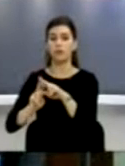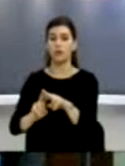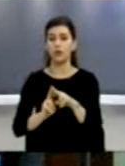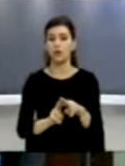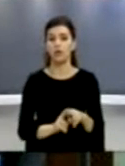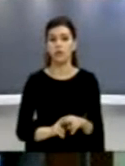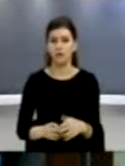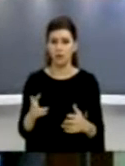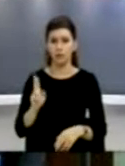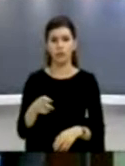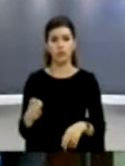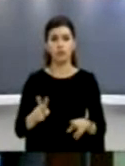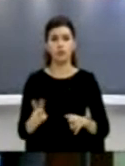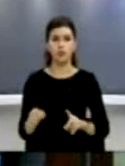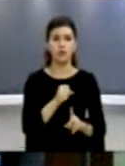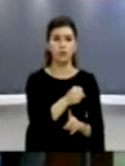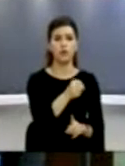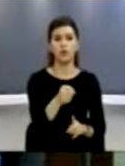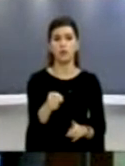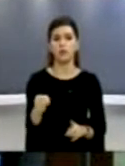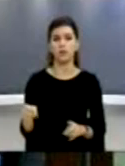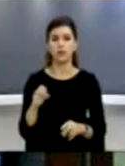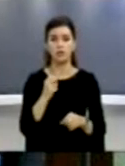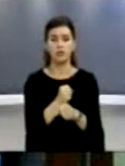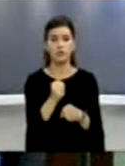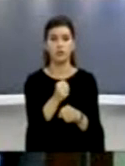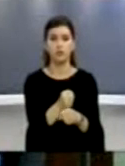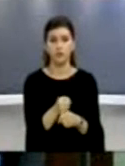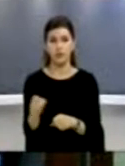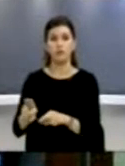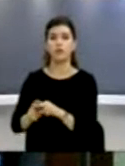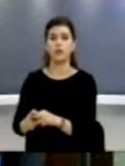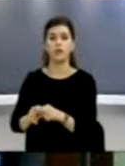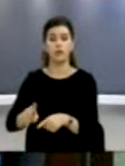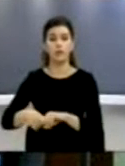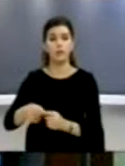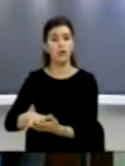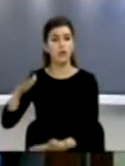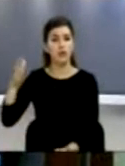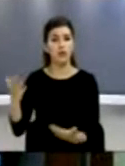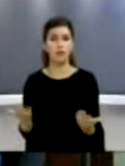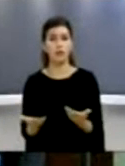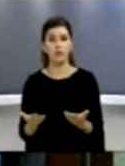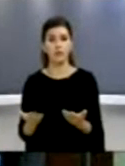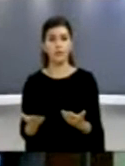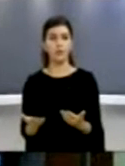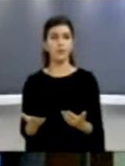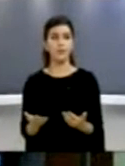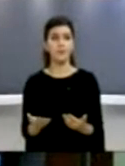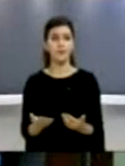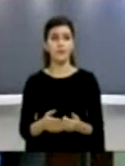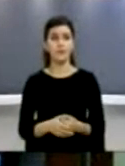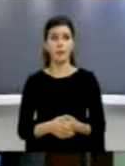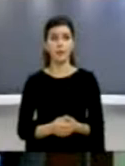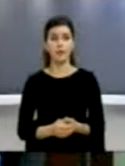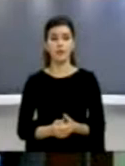mundësi që një gjyçtarë të jetë i fikas nëse i ka 2, 3 e 4 vendet tjera të punës, ose ligjera në 4 e 5 vendet tjera të